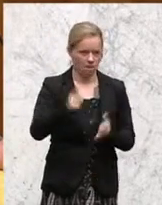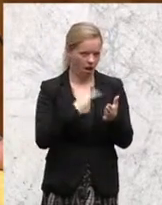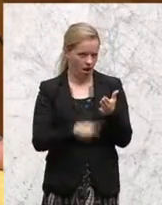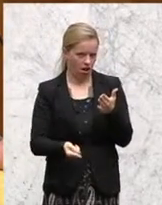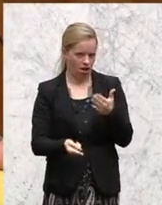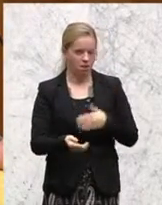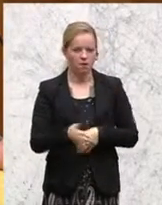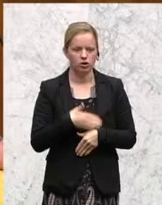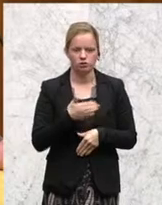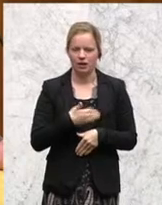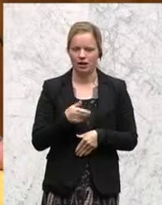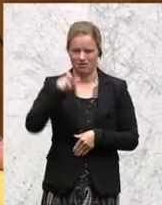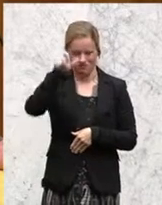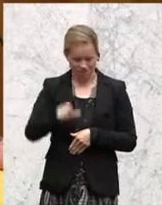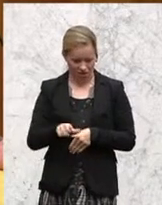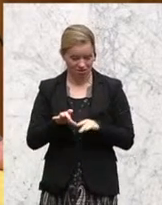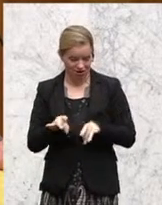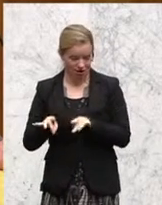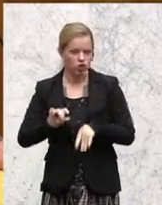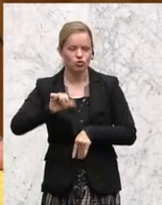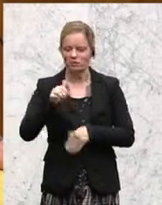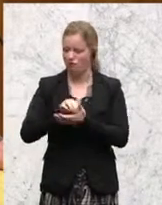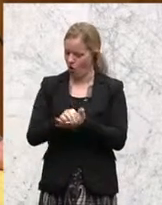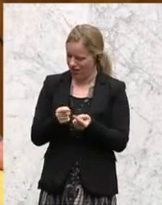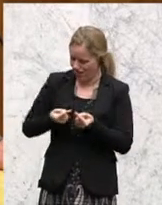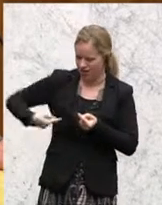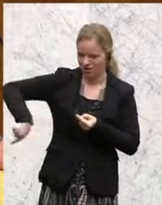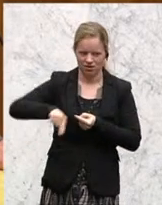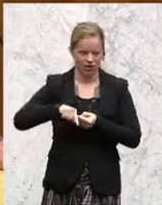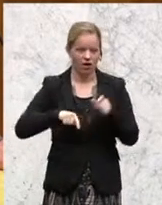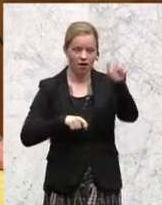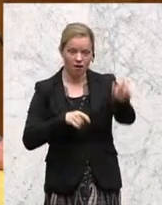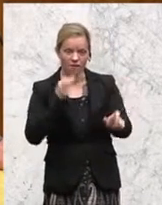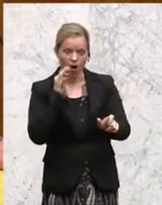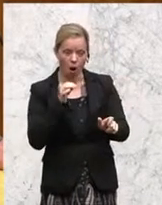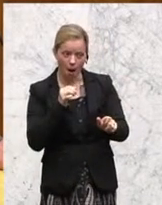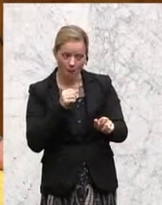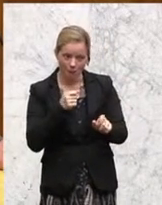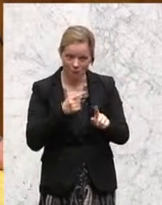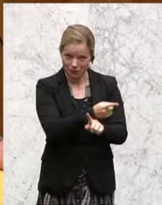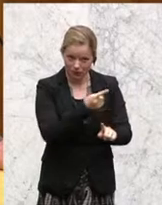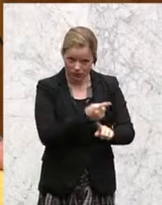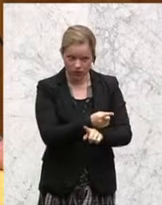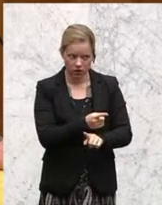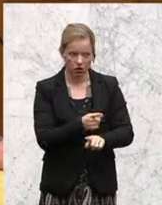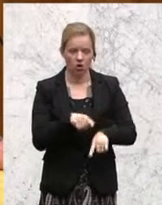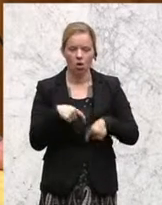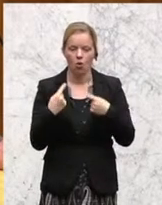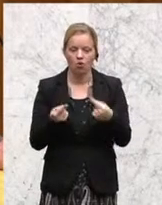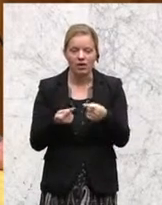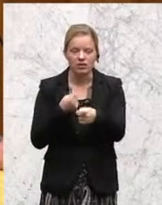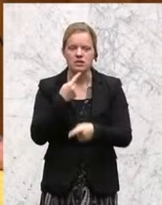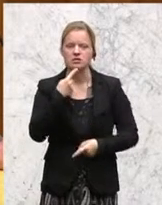betrinkt und dann, und das ist gerichtsnotorisch erklärt, jetzt brenn die an eine